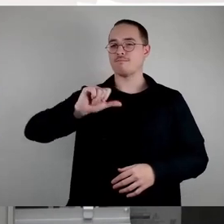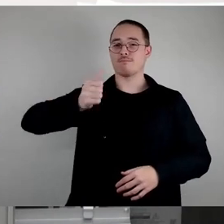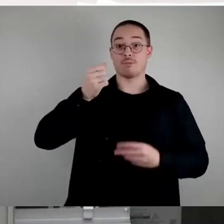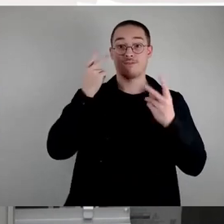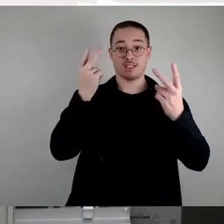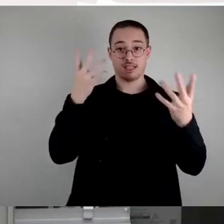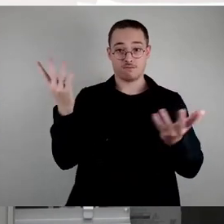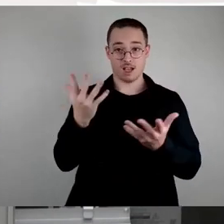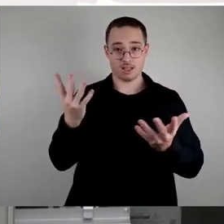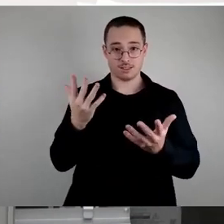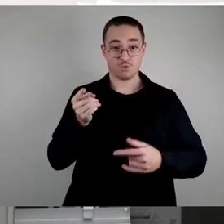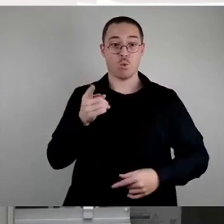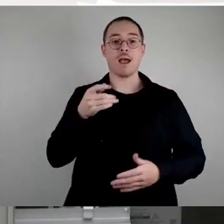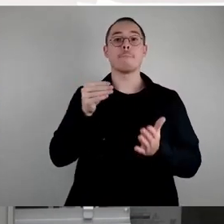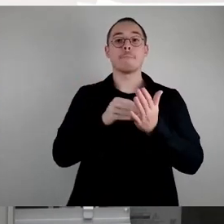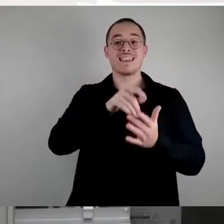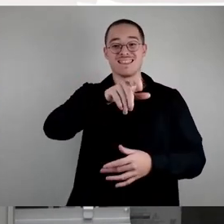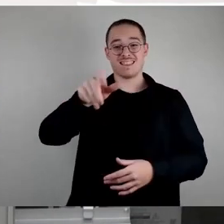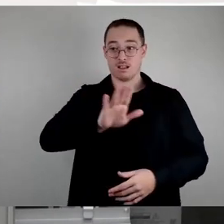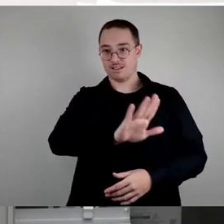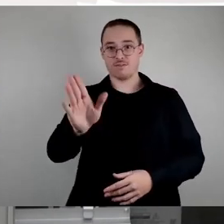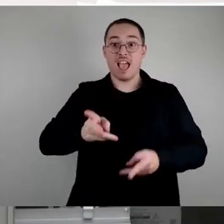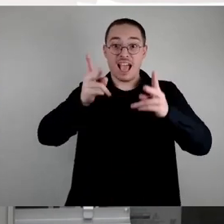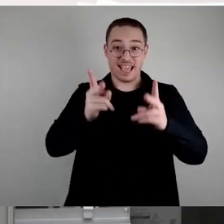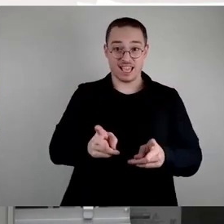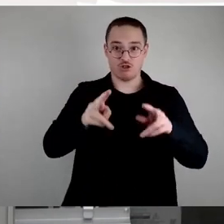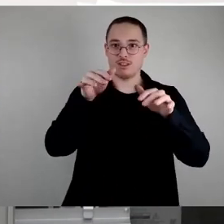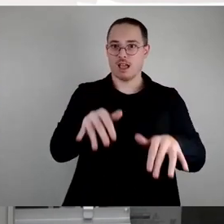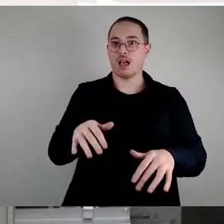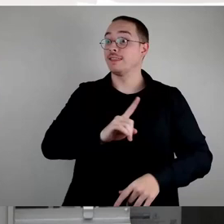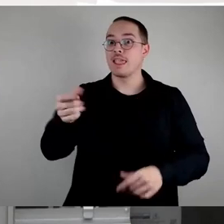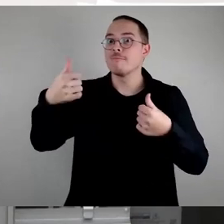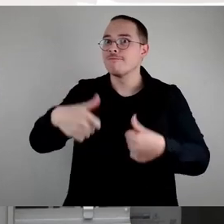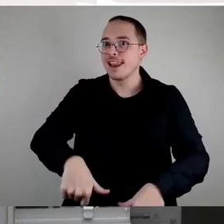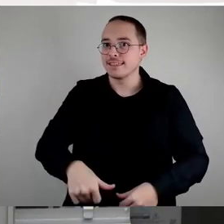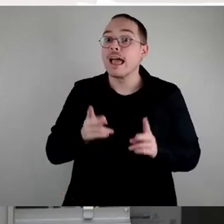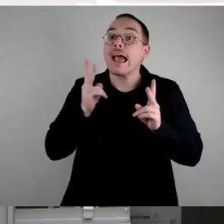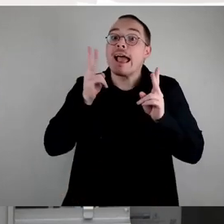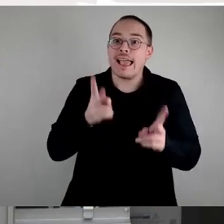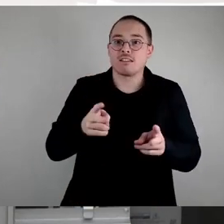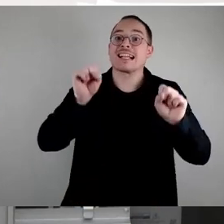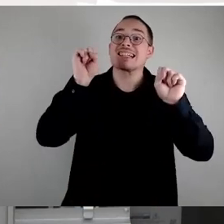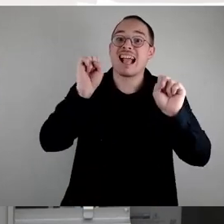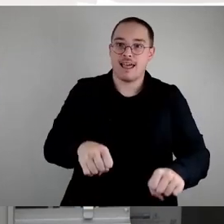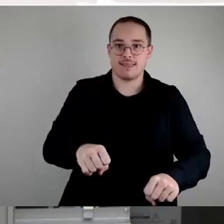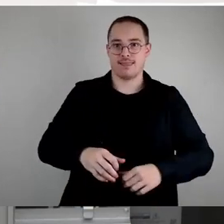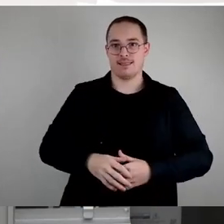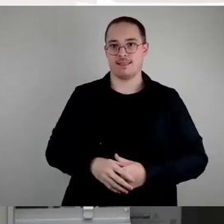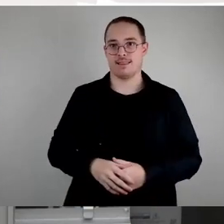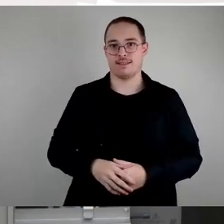Recht der Mieterinnen und Mieter. Es geht nicht um eine Pflicht. Es geht darum, dass wir die